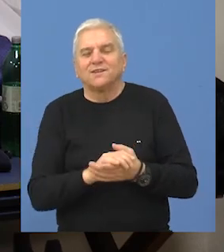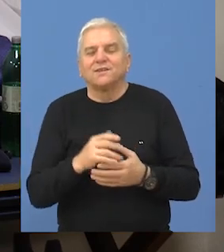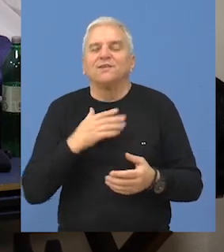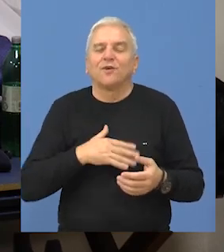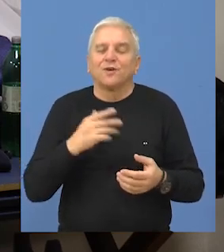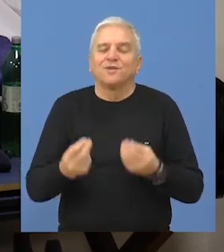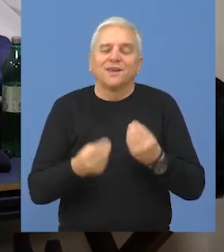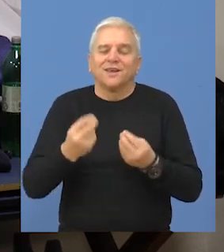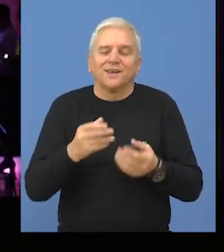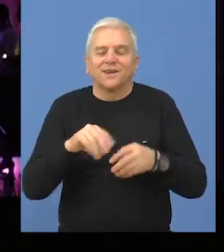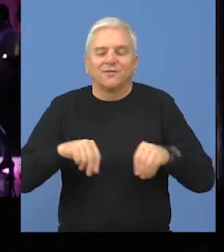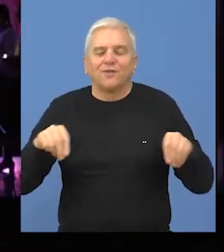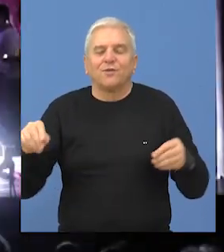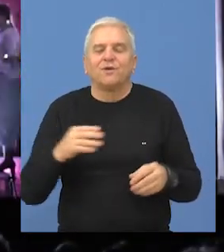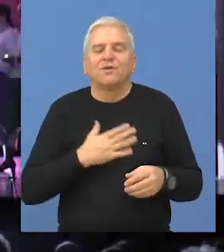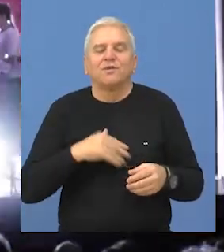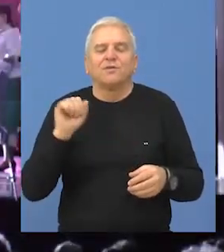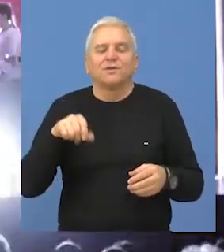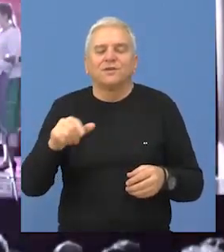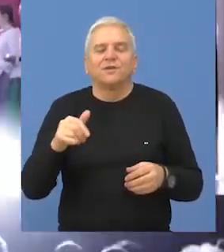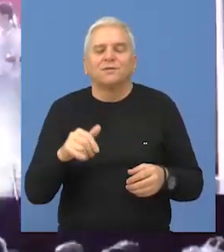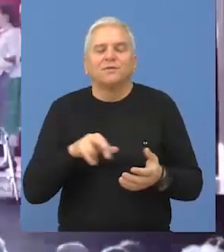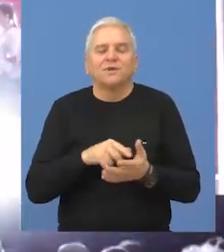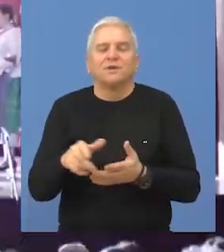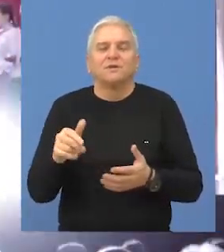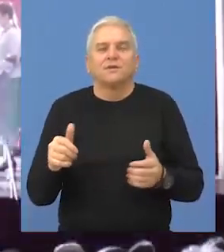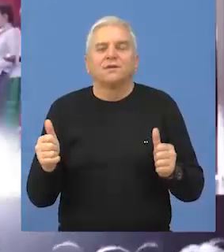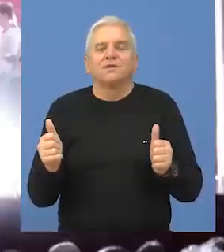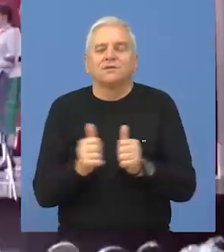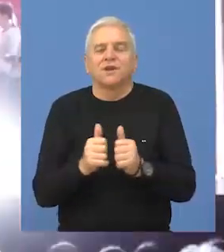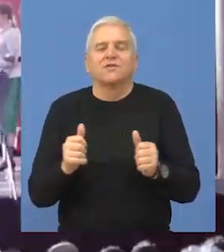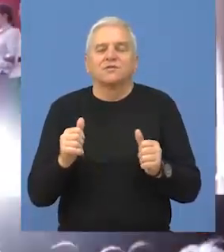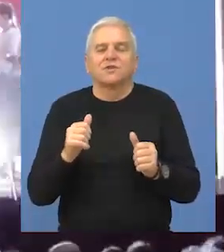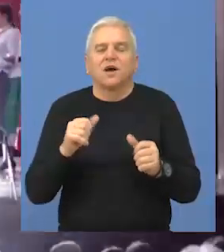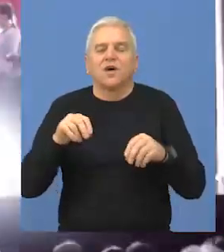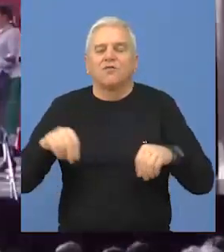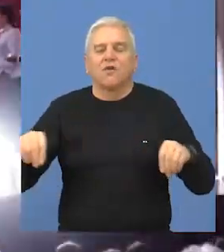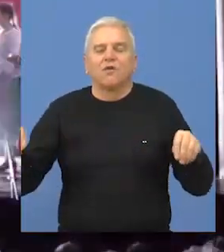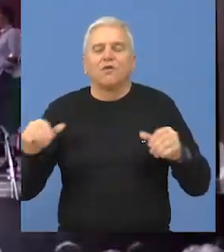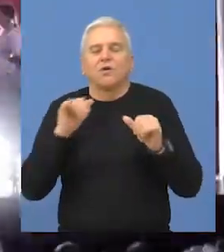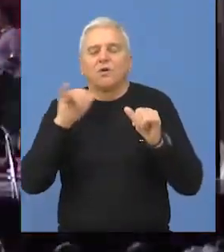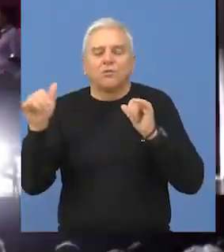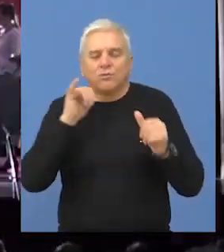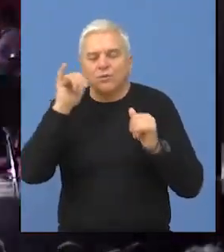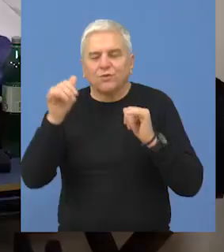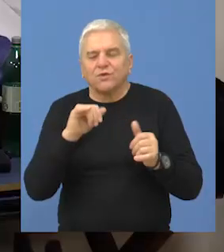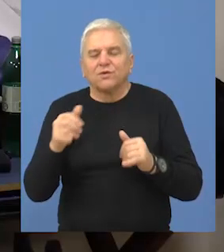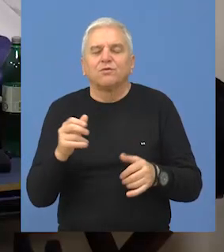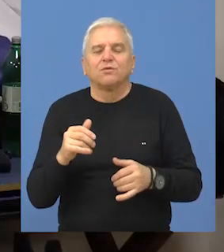i mnogo volim. Volim da idem sa folklorom i